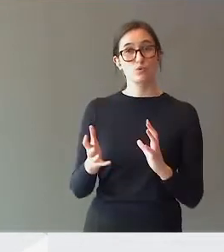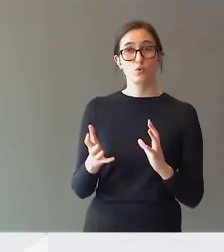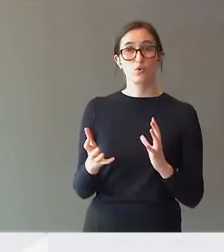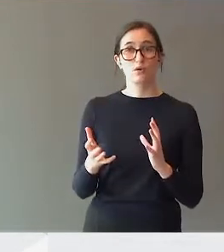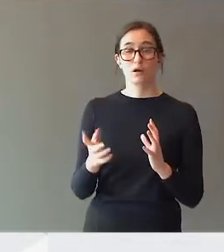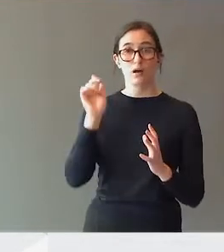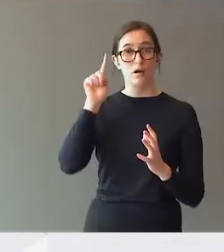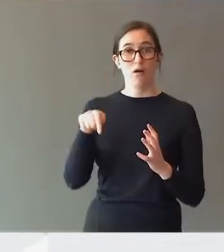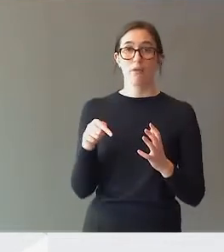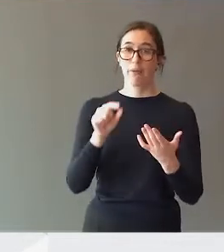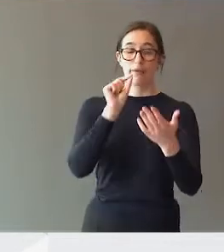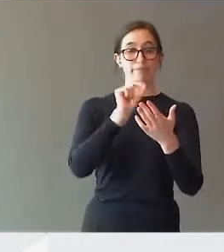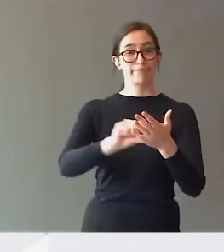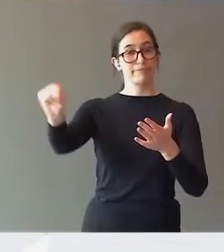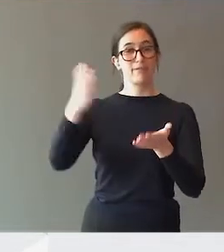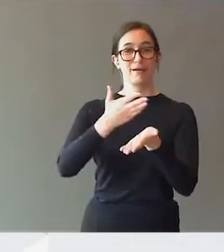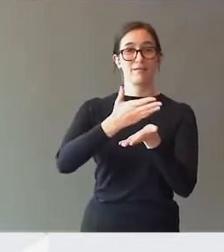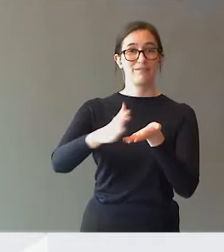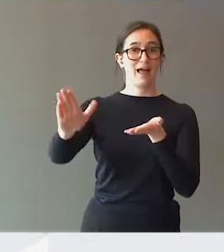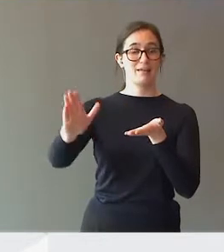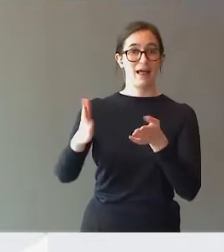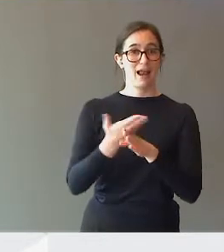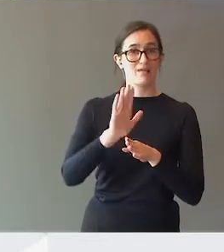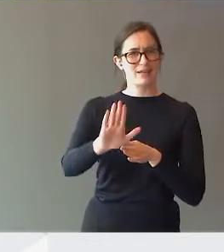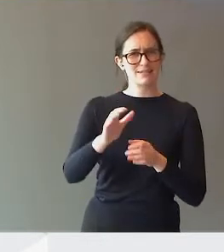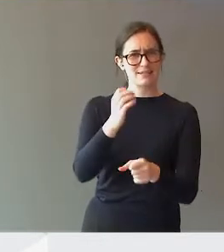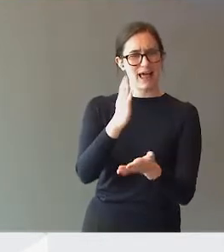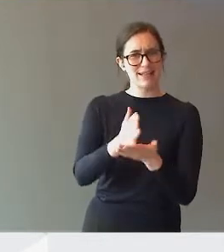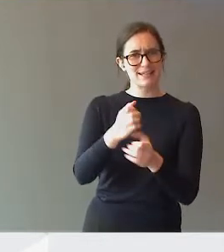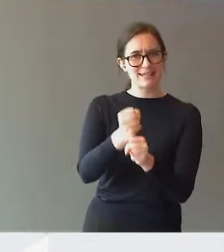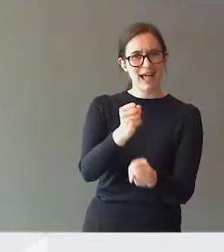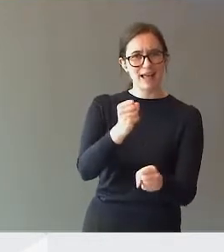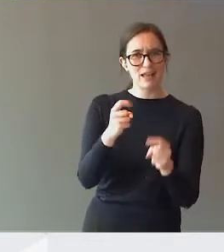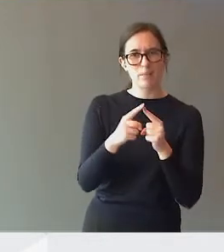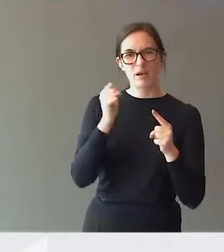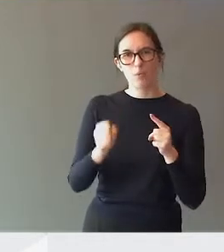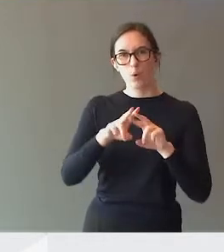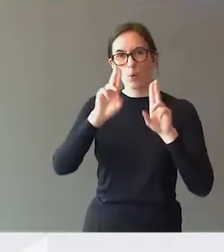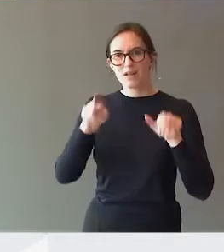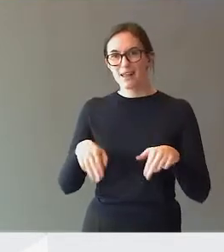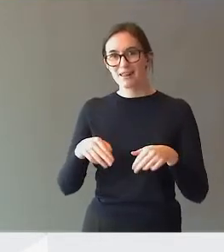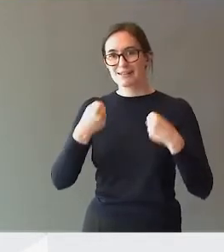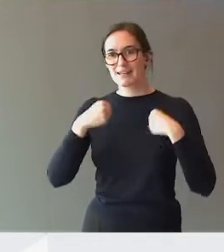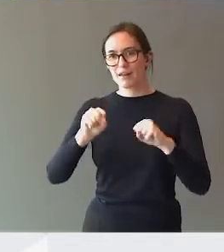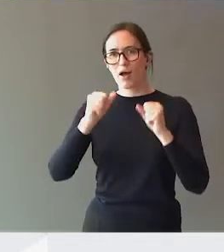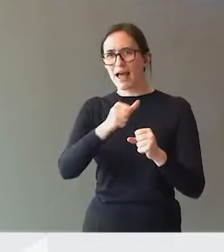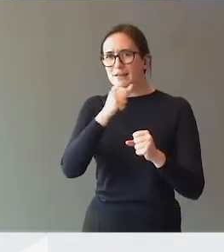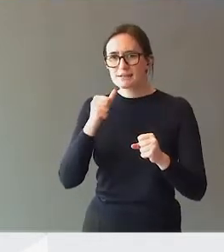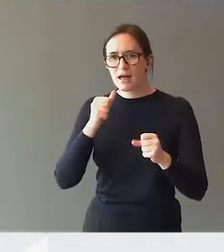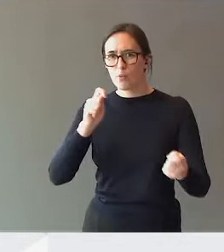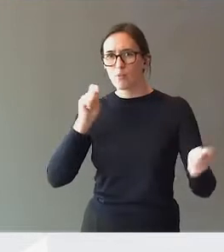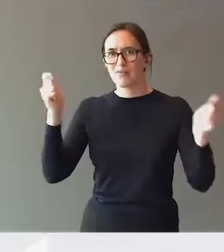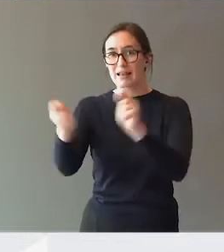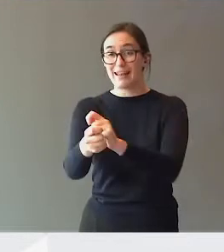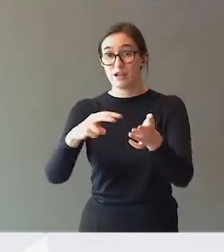pennestrøk kan fjerne elevers rettssikkerhet, men man må uansett sette i gang en ekstrem omvøltning av et system